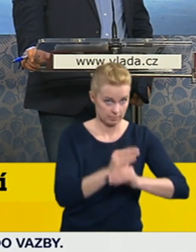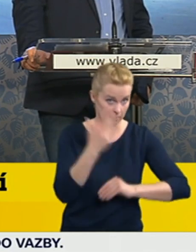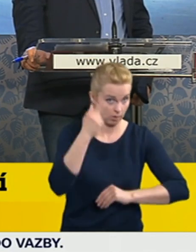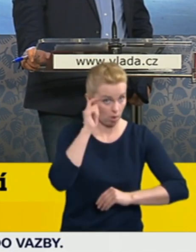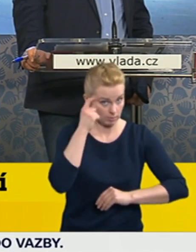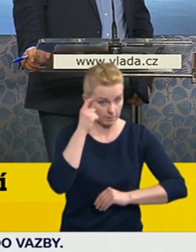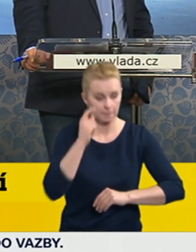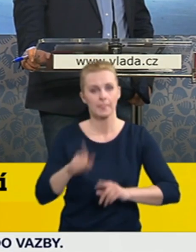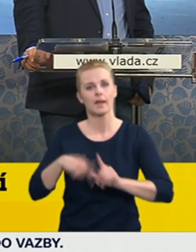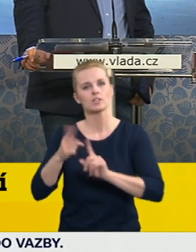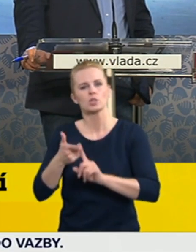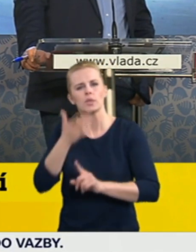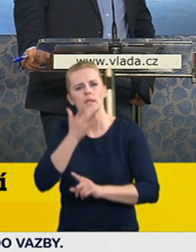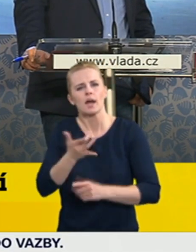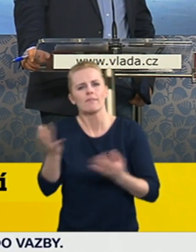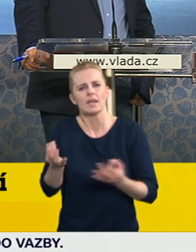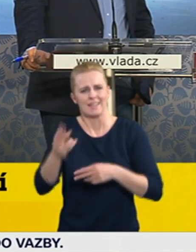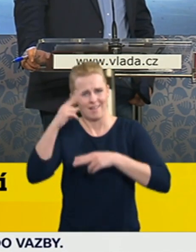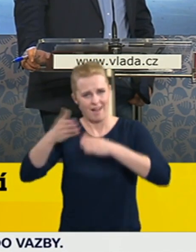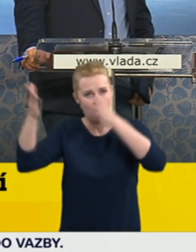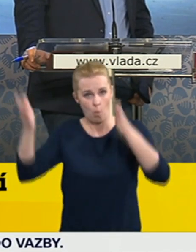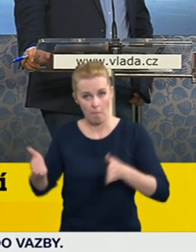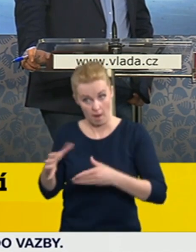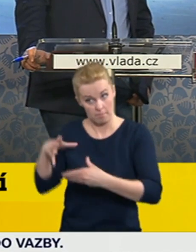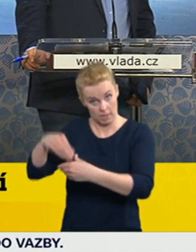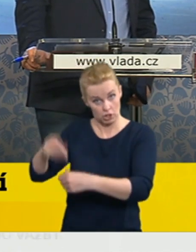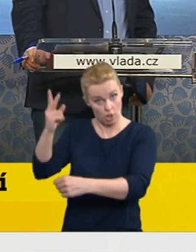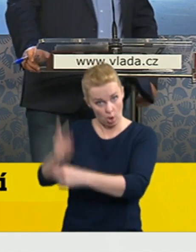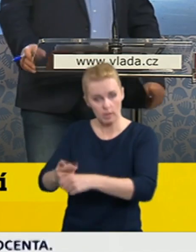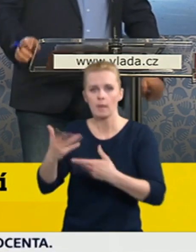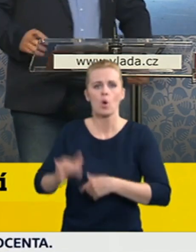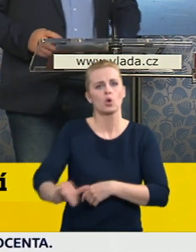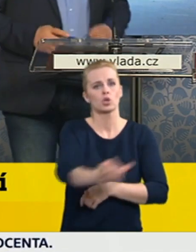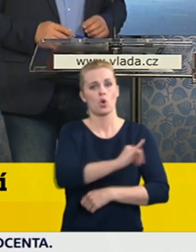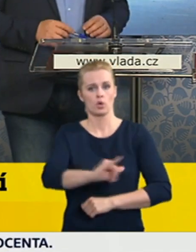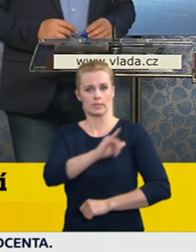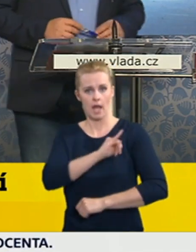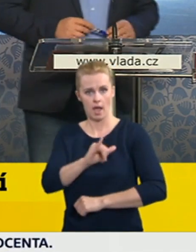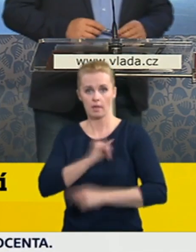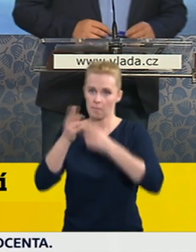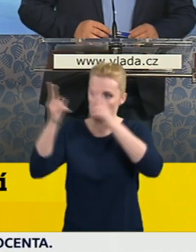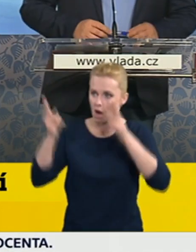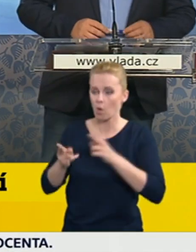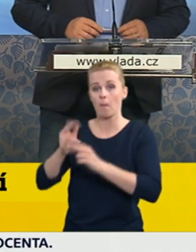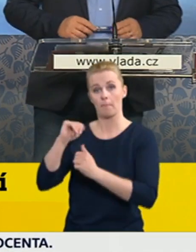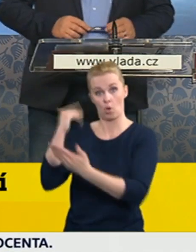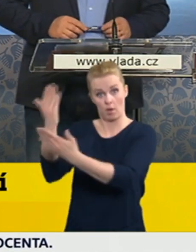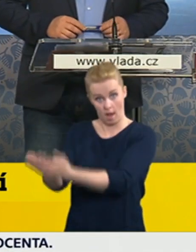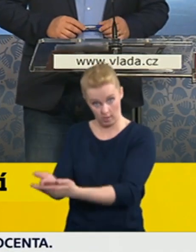chalup, patří mezi hotely anebo je možné si, když ta rodina pronajme chalupu na horách? Děkuju.